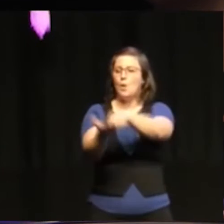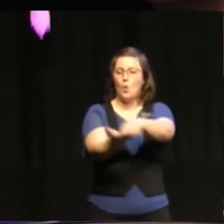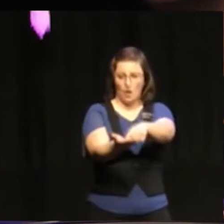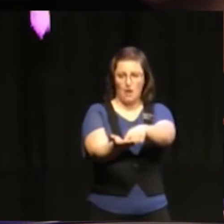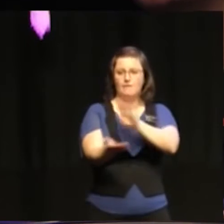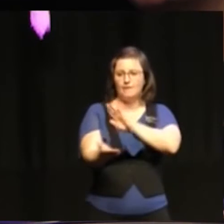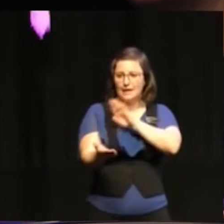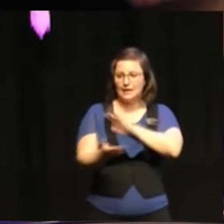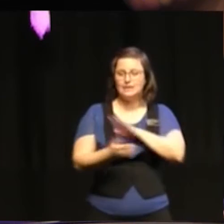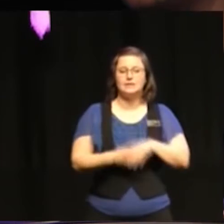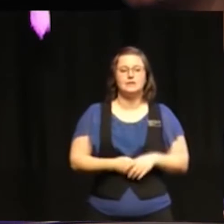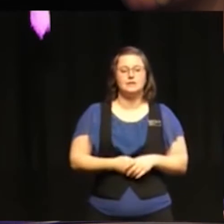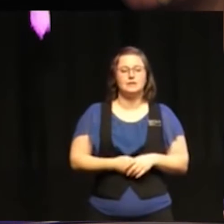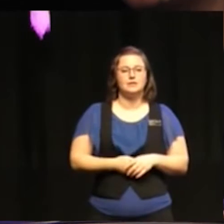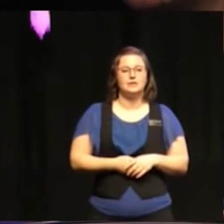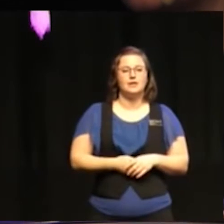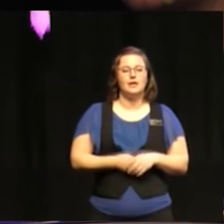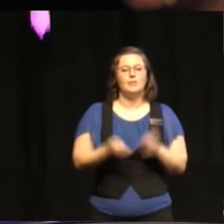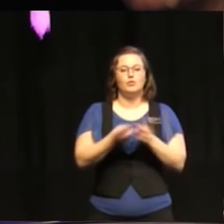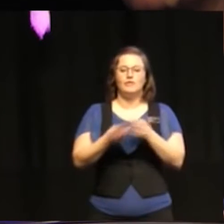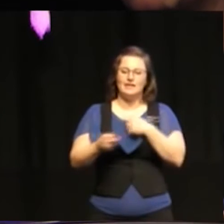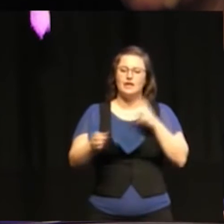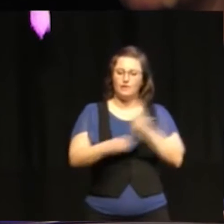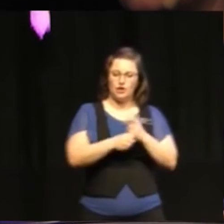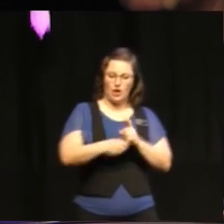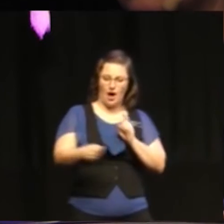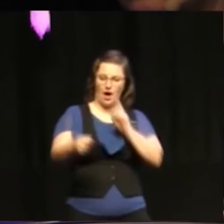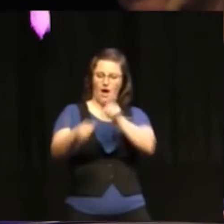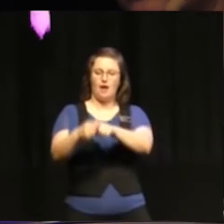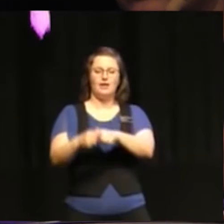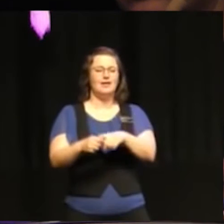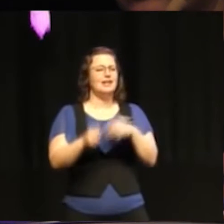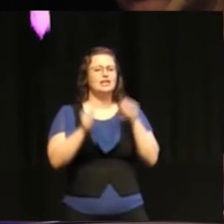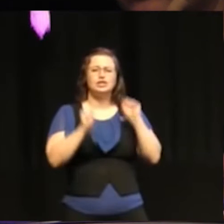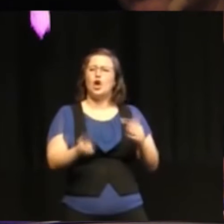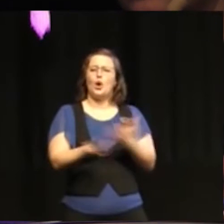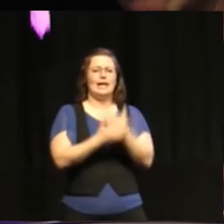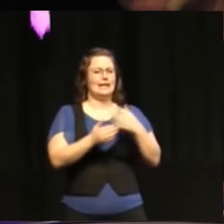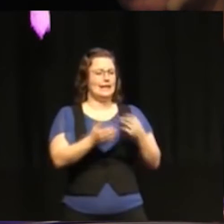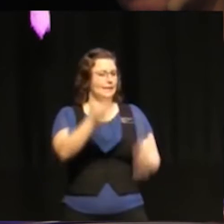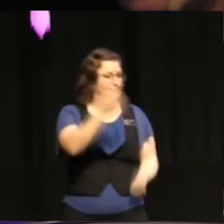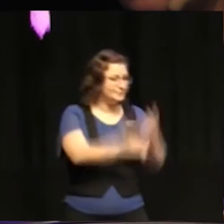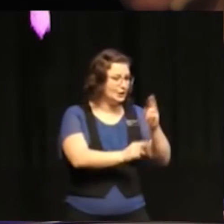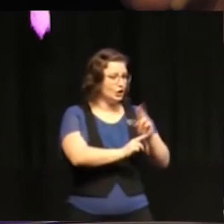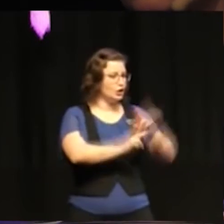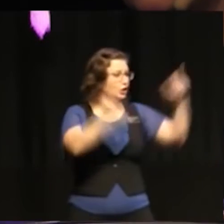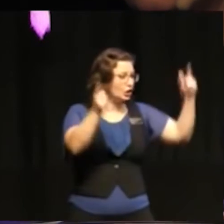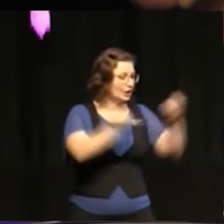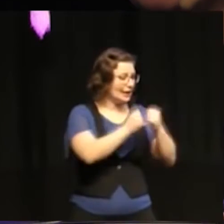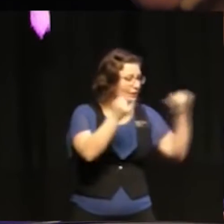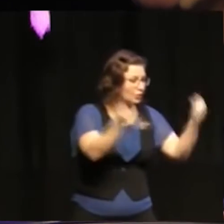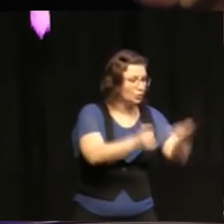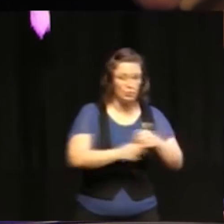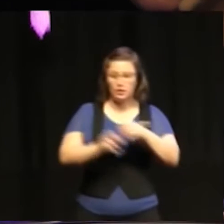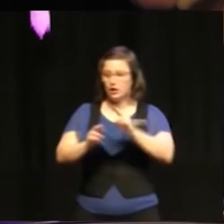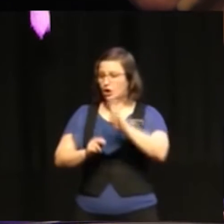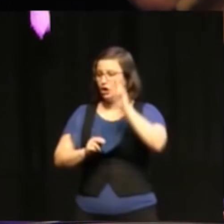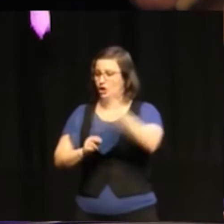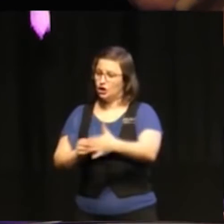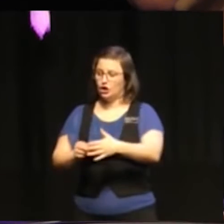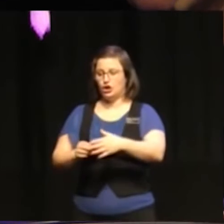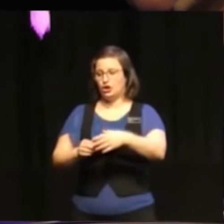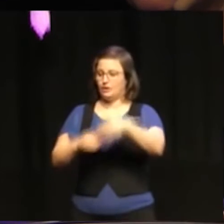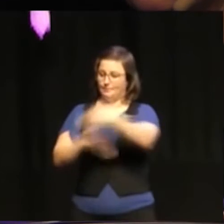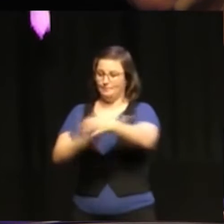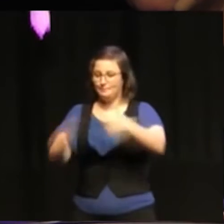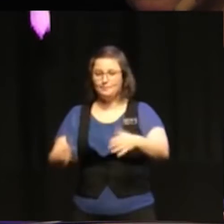som man så att säga ska knyta an till. Meningen är ju inte att man ska skapa en ny institution eller en ny box eller